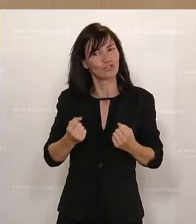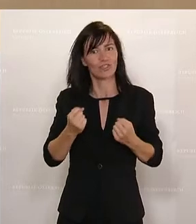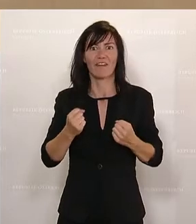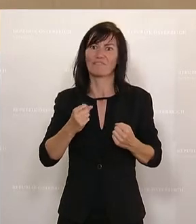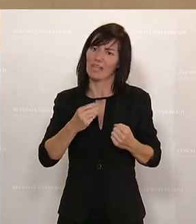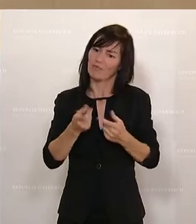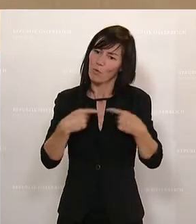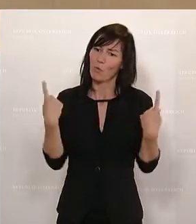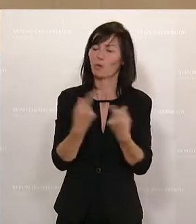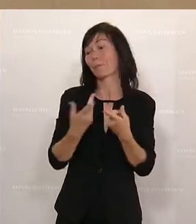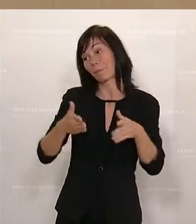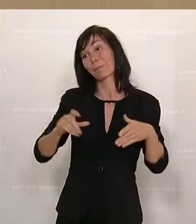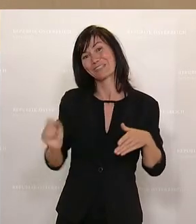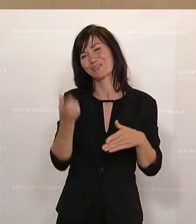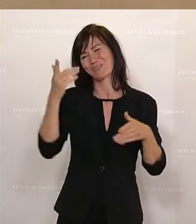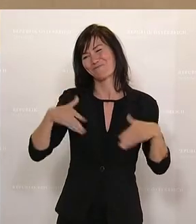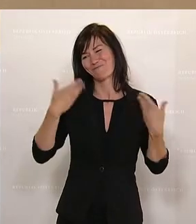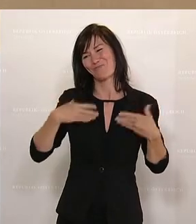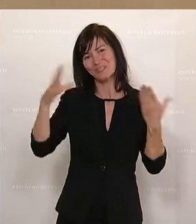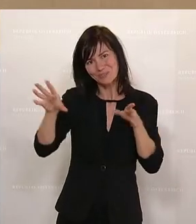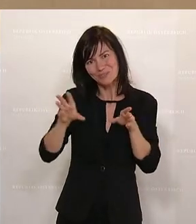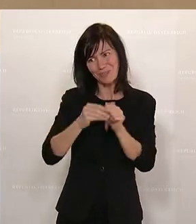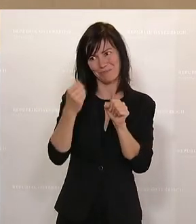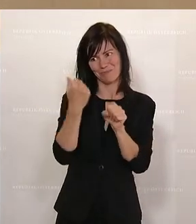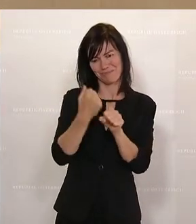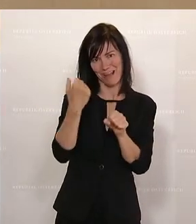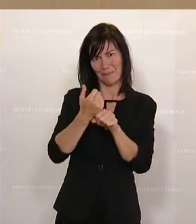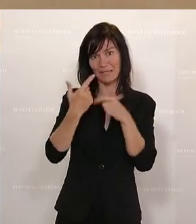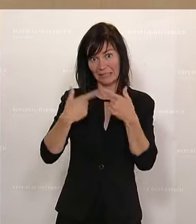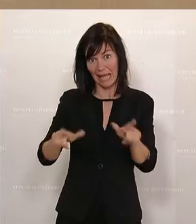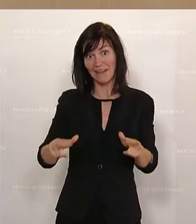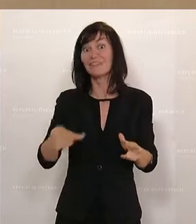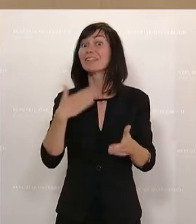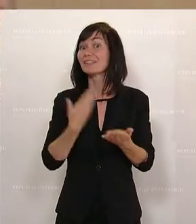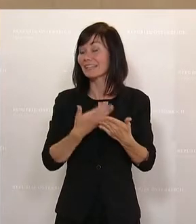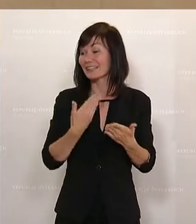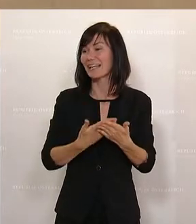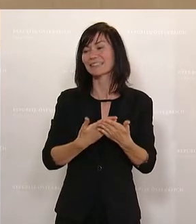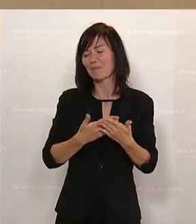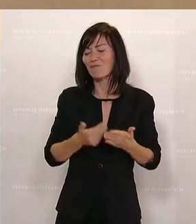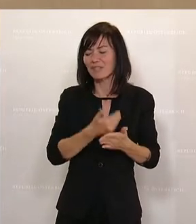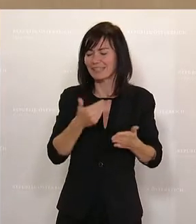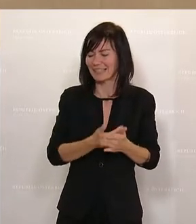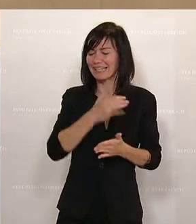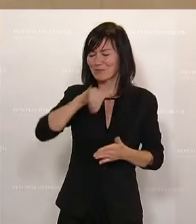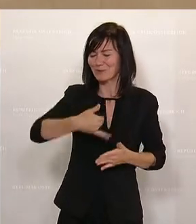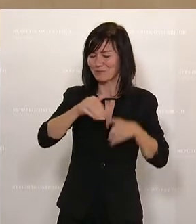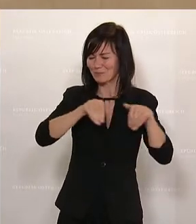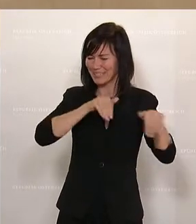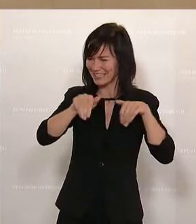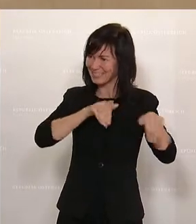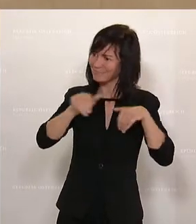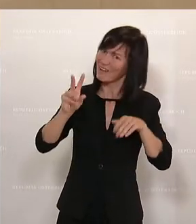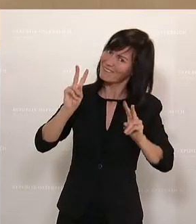Freude, mit dir gemeinsam arbeiten zu dürfen. Ich möchte dir daher im Namen des gesamten Justizministeriums herzlich